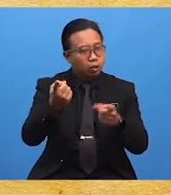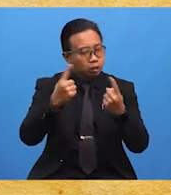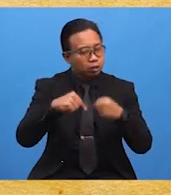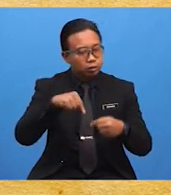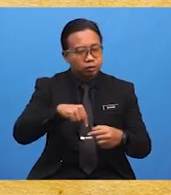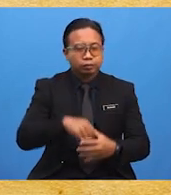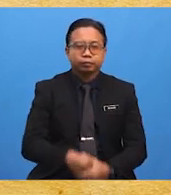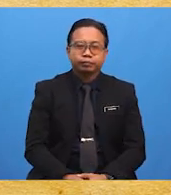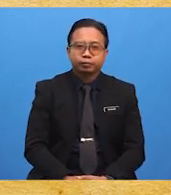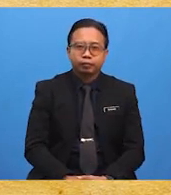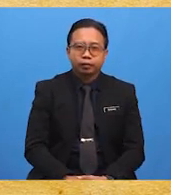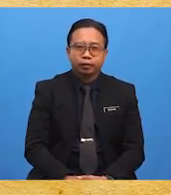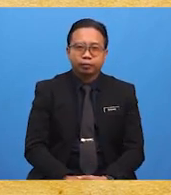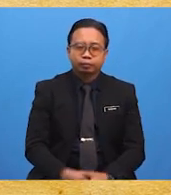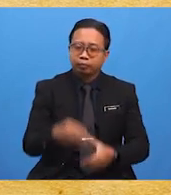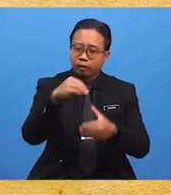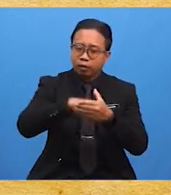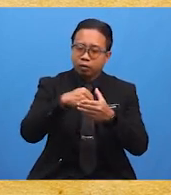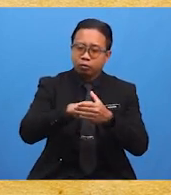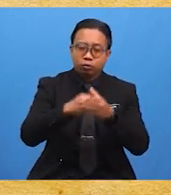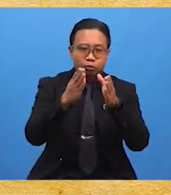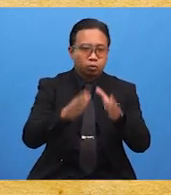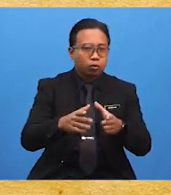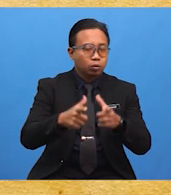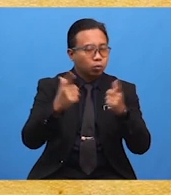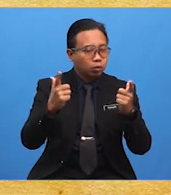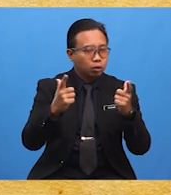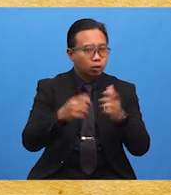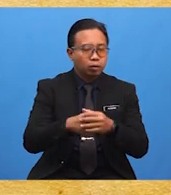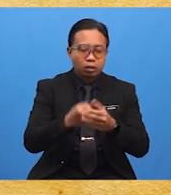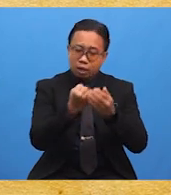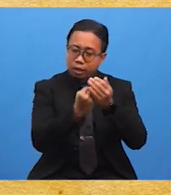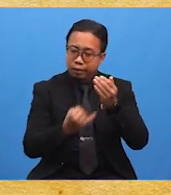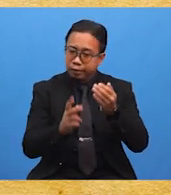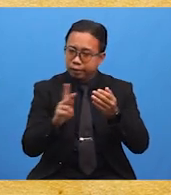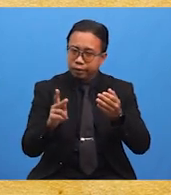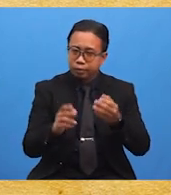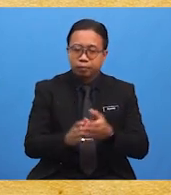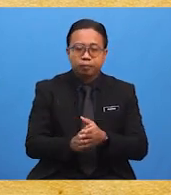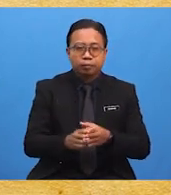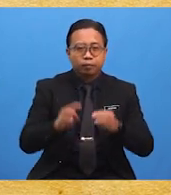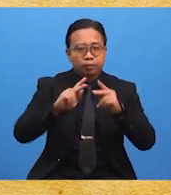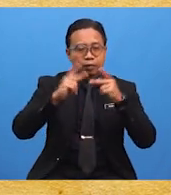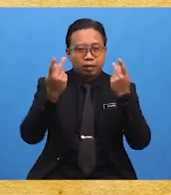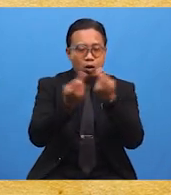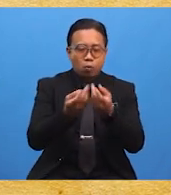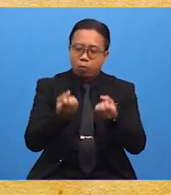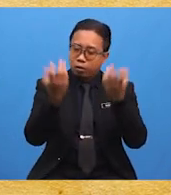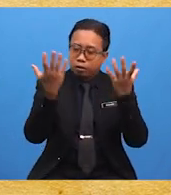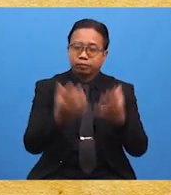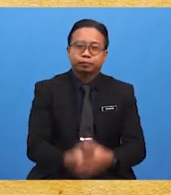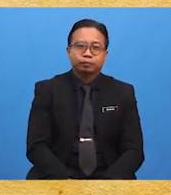Kemasukan buruk-buruk asing ini telah melahirkan masyarakat berbilang kaum di negara kita.